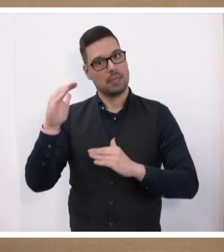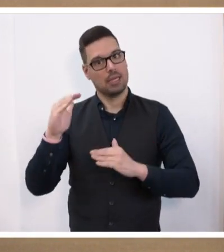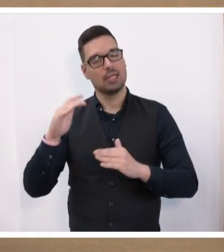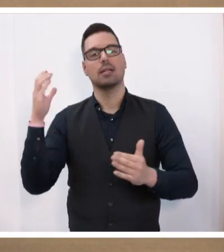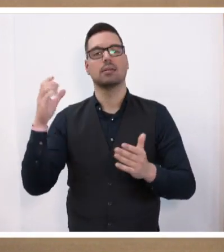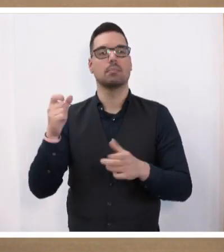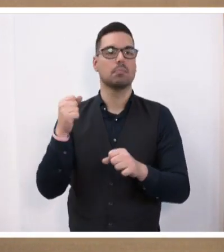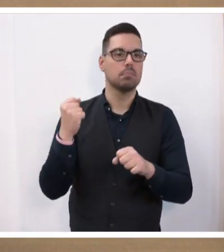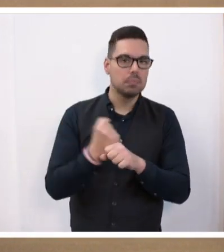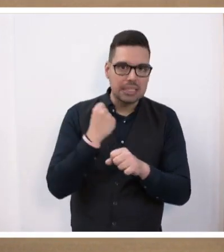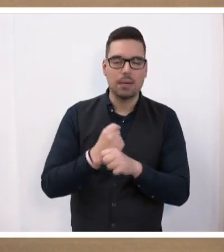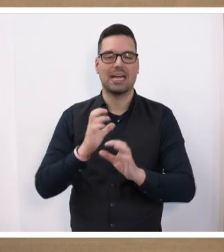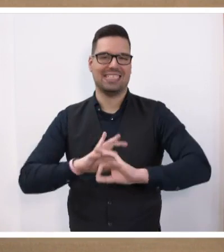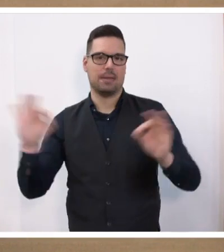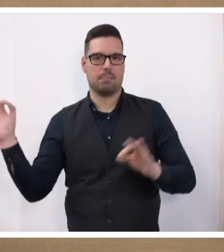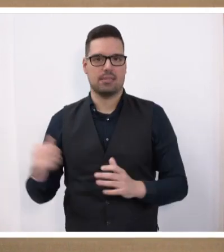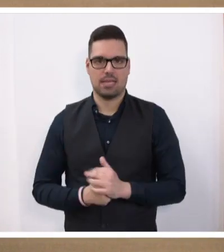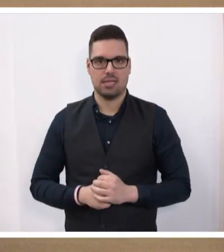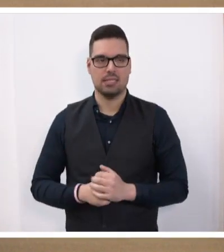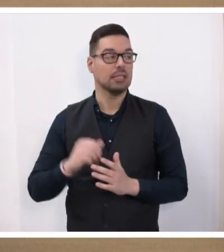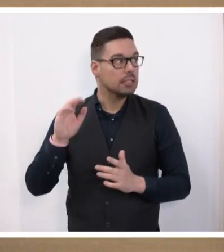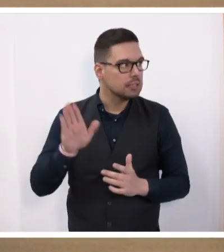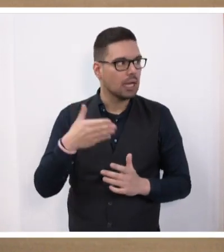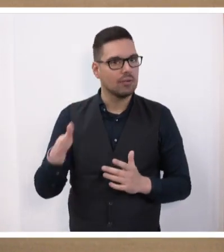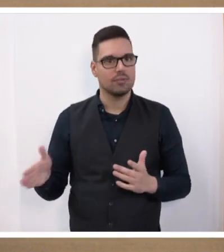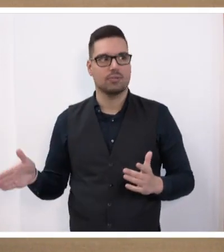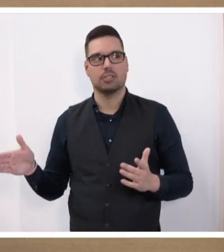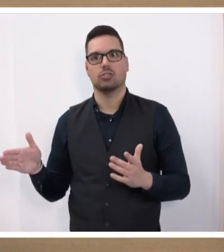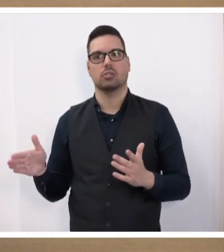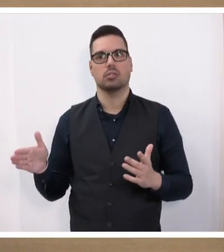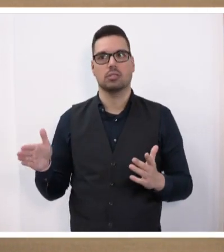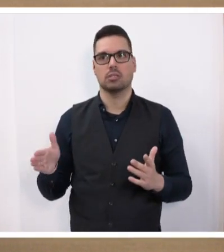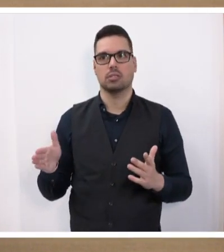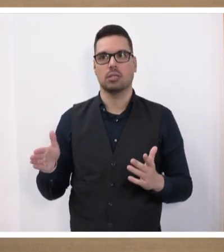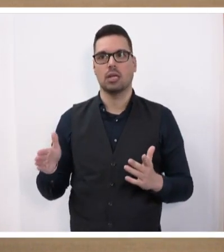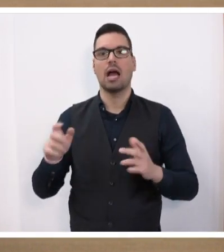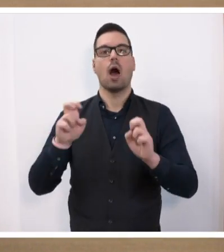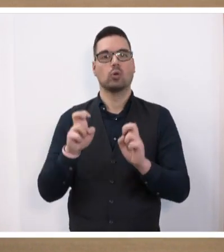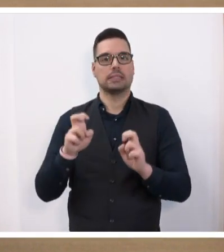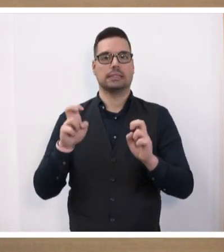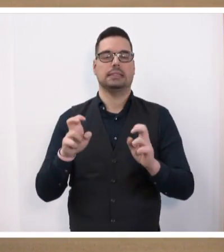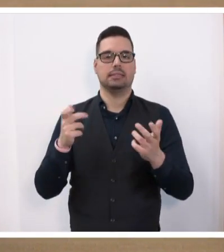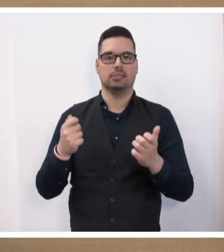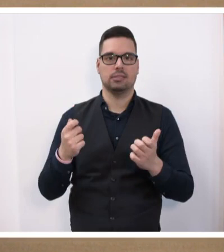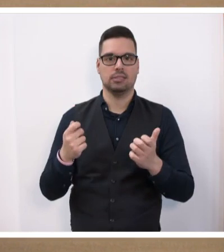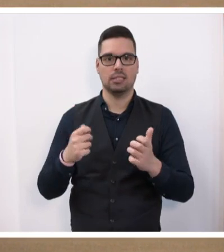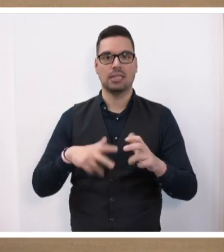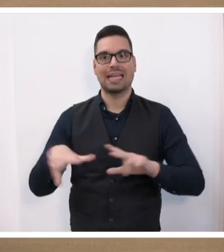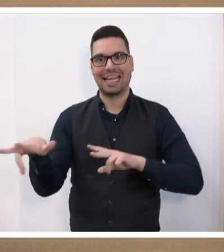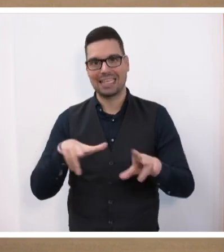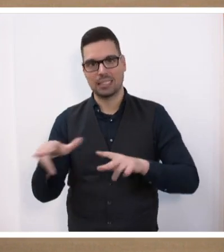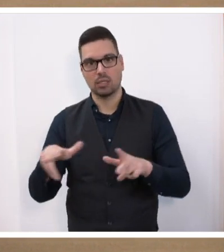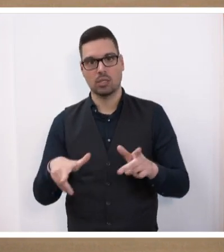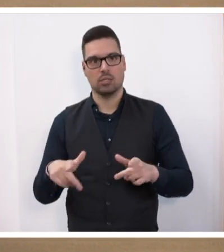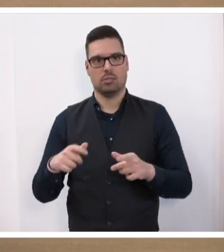Mitarbeitern besser gehen. Sie dürfen es nicht nur aussitzen, die Regierung. Es war kurios, dass der